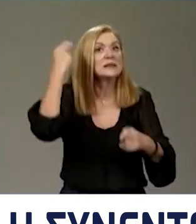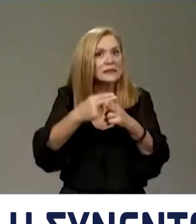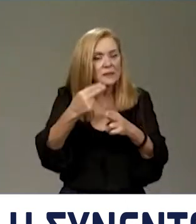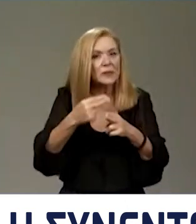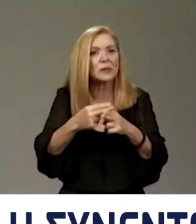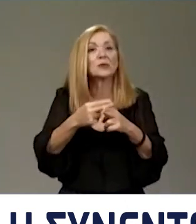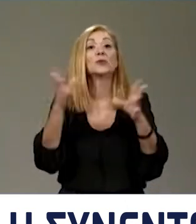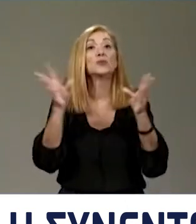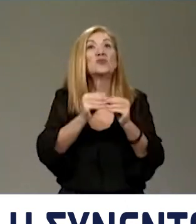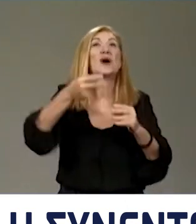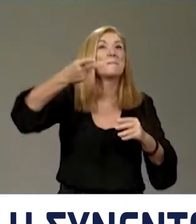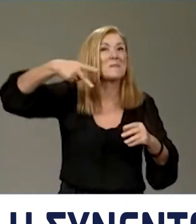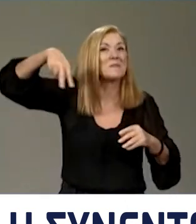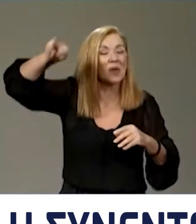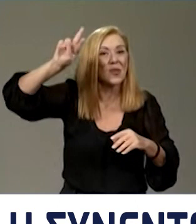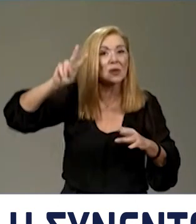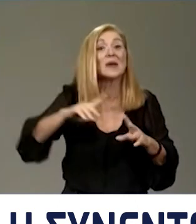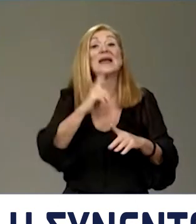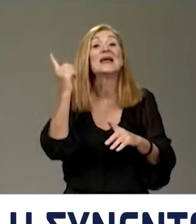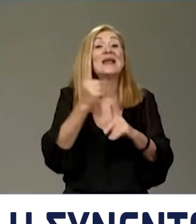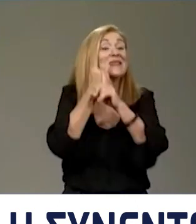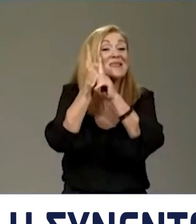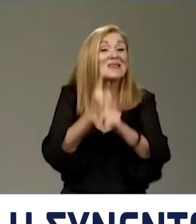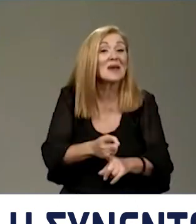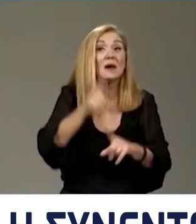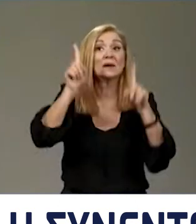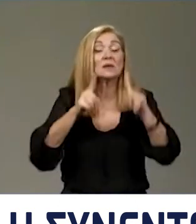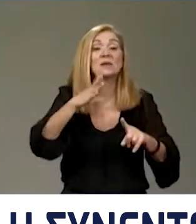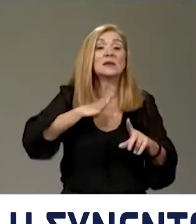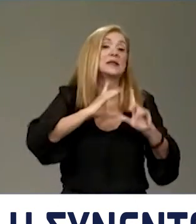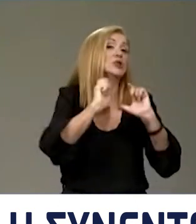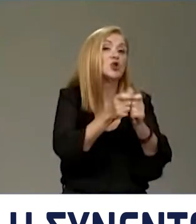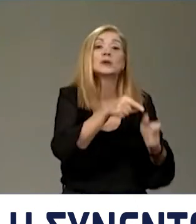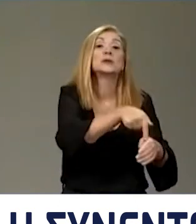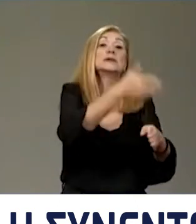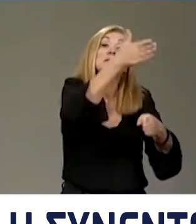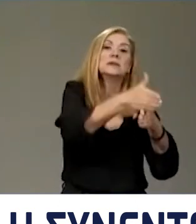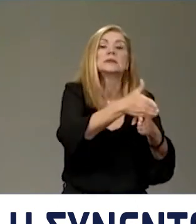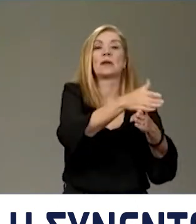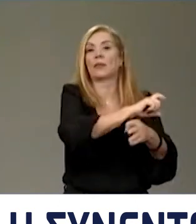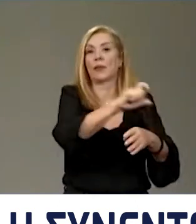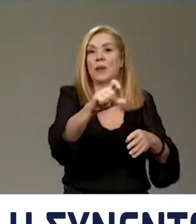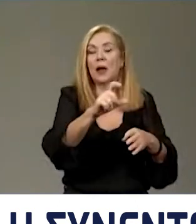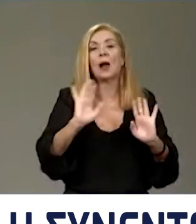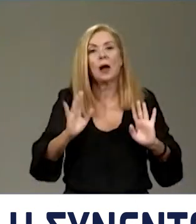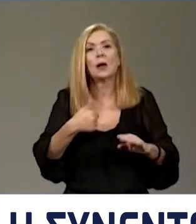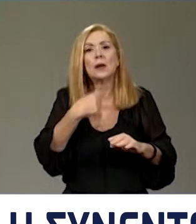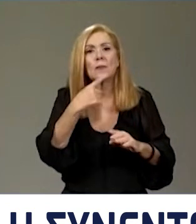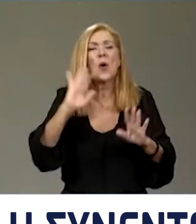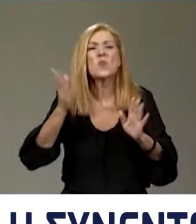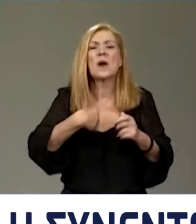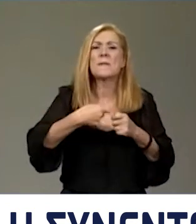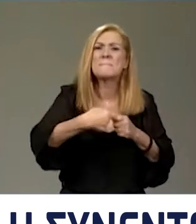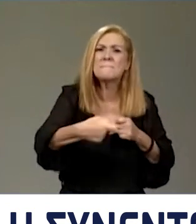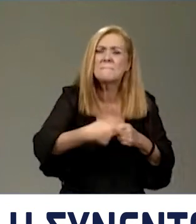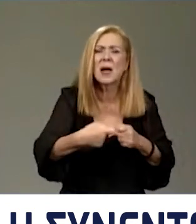στον πληθωρισμό ειδικά για τα νοικοκυρία εκείνα τα οποία νοικιάζουν ένα διαμέρισμα. Και από εκεί και πέρα τολμώ να πω ότι όλα τα μέτρα τα οποία πήραμε